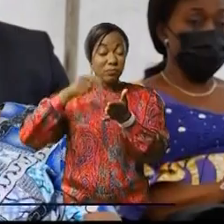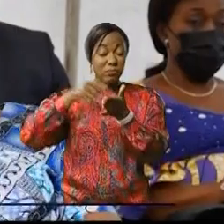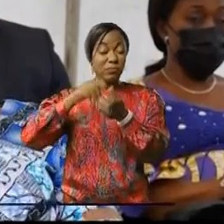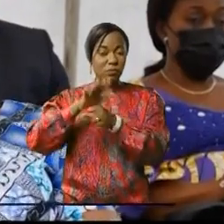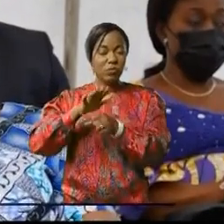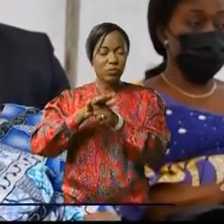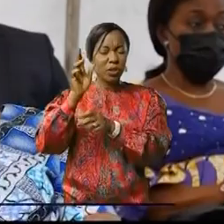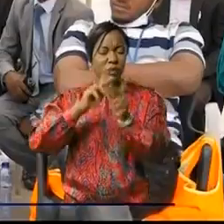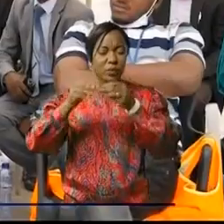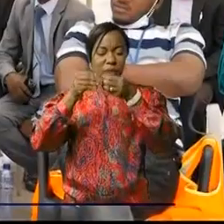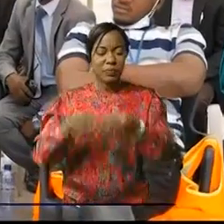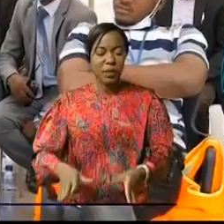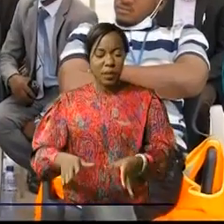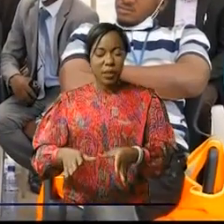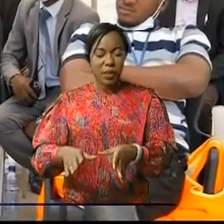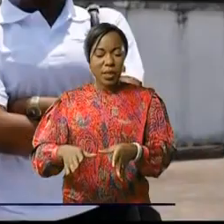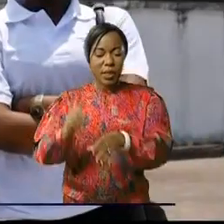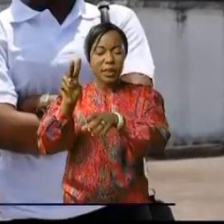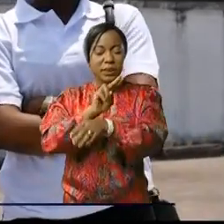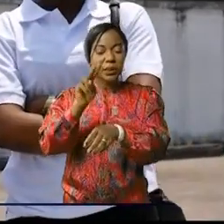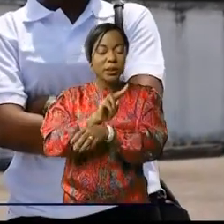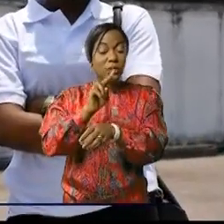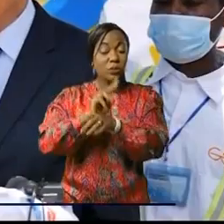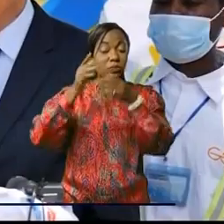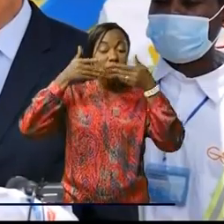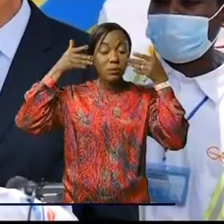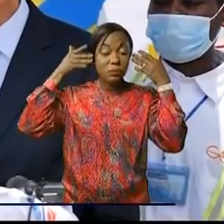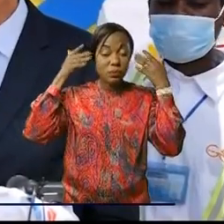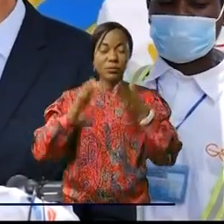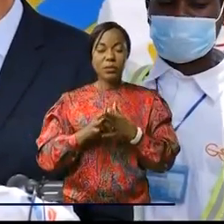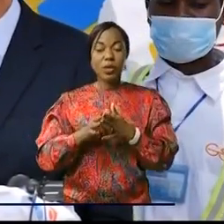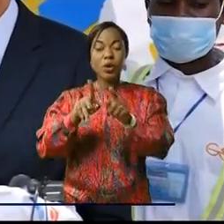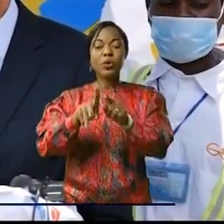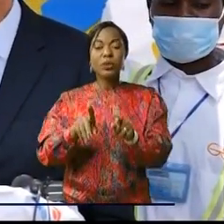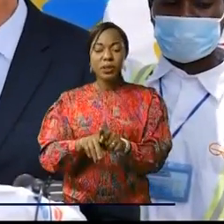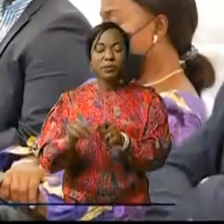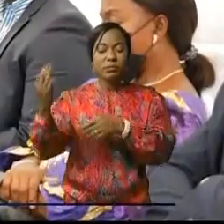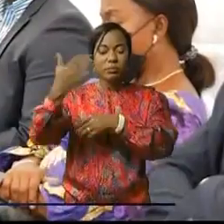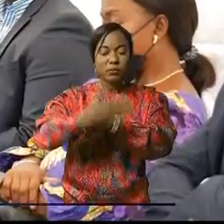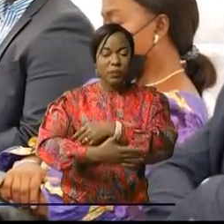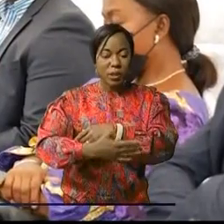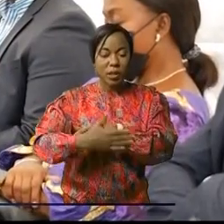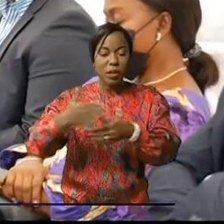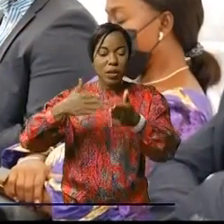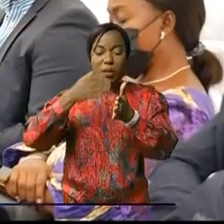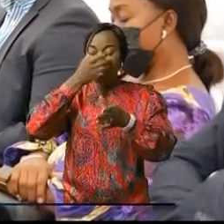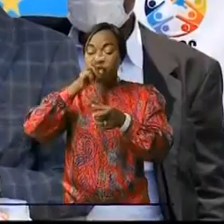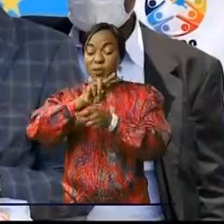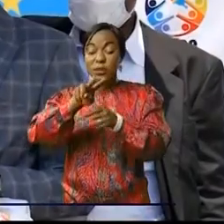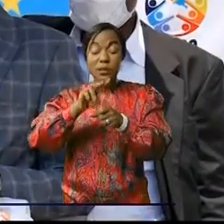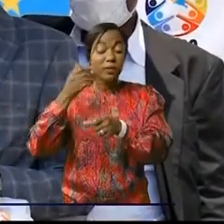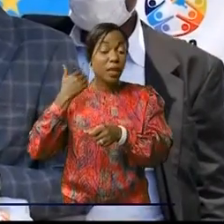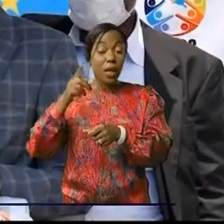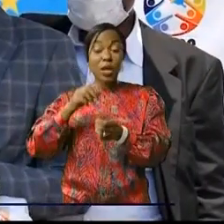population a perdu la bonne pratique du port des masques, de sorte que les mesures barrières contre la maladie du Covid-19